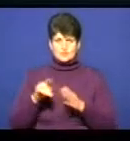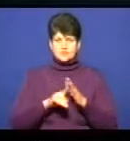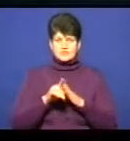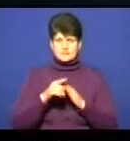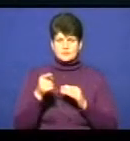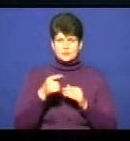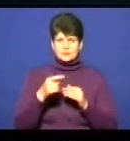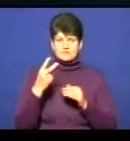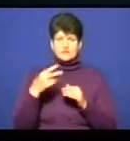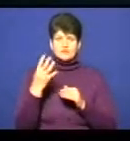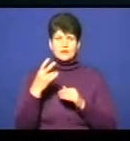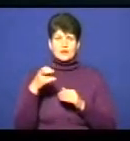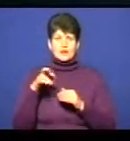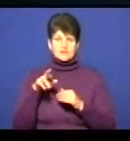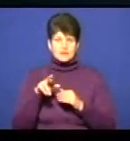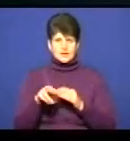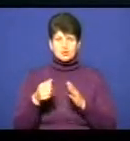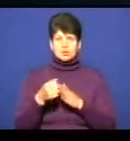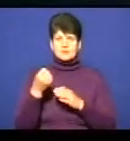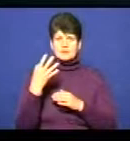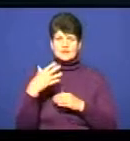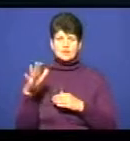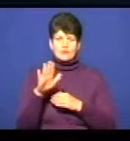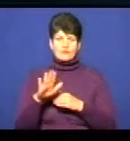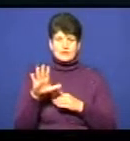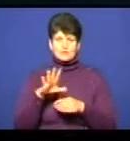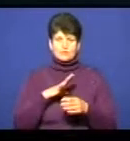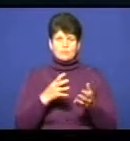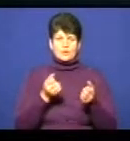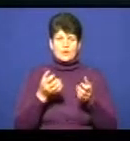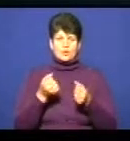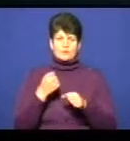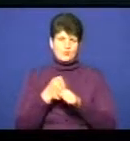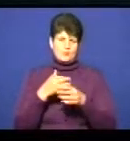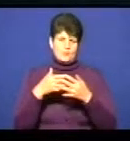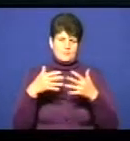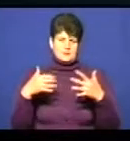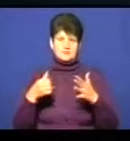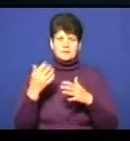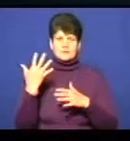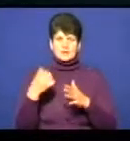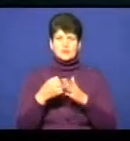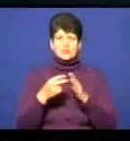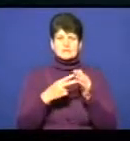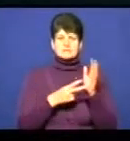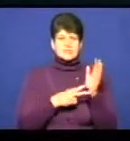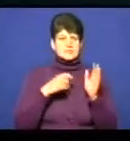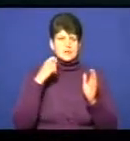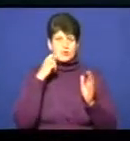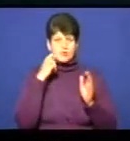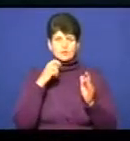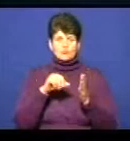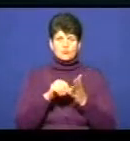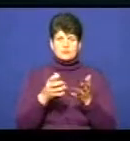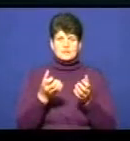Тернополі 24 липня. До 15 вересня тривав прийом робіт учасників від 5 до 17 років. Участь взяли